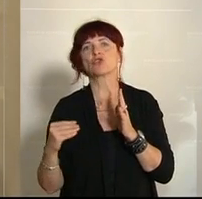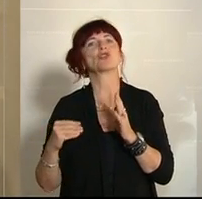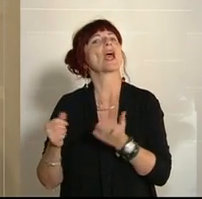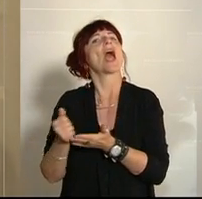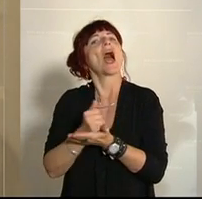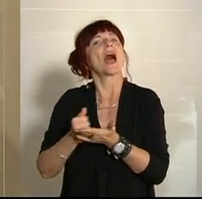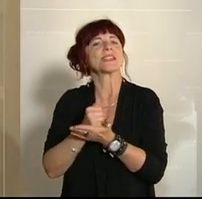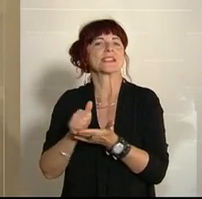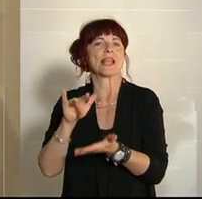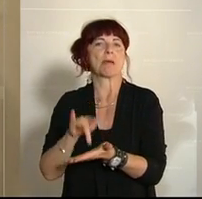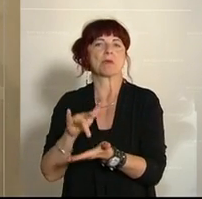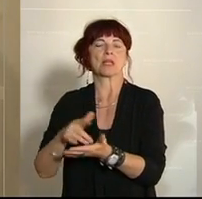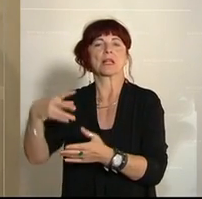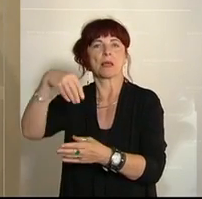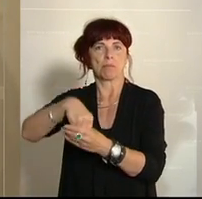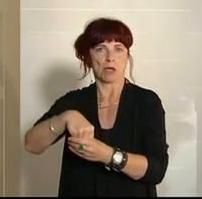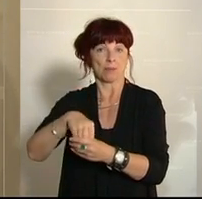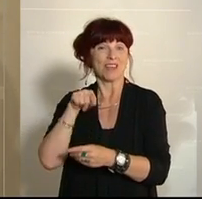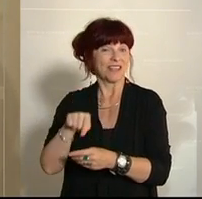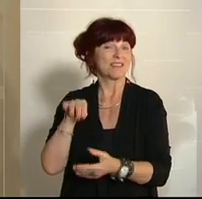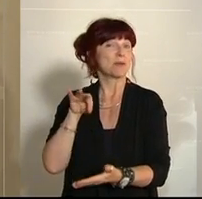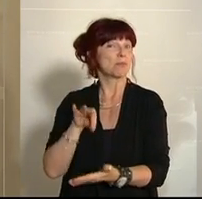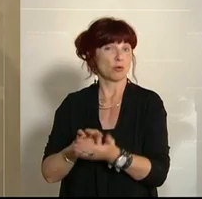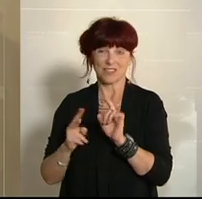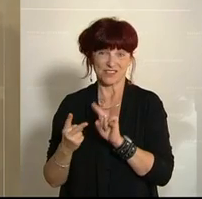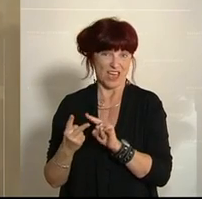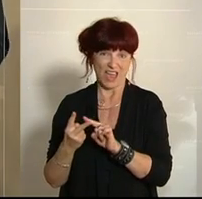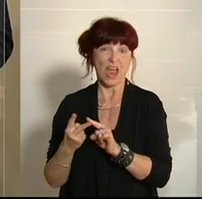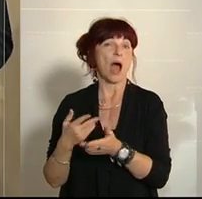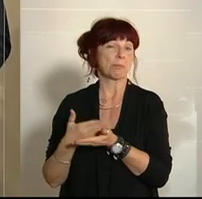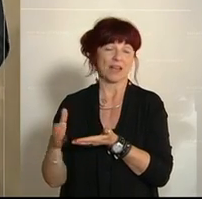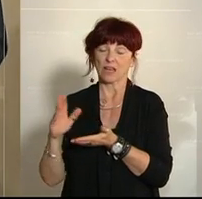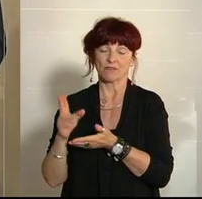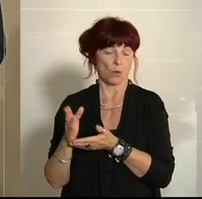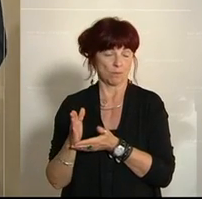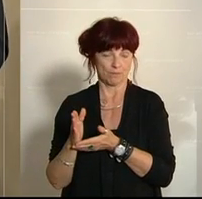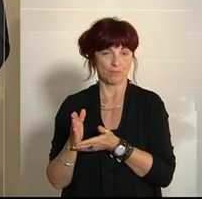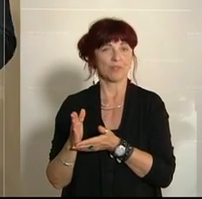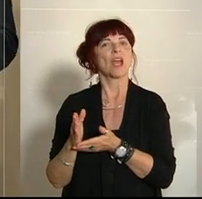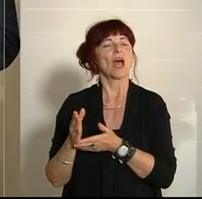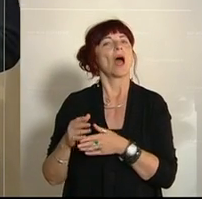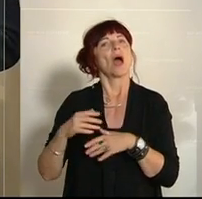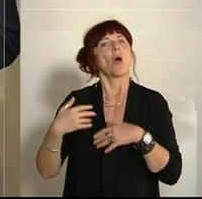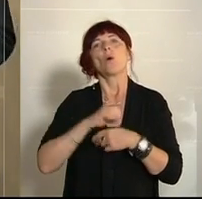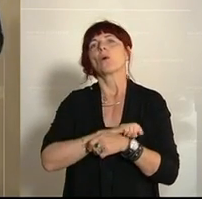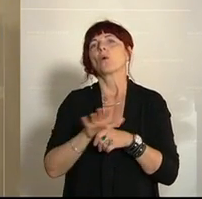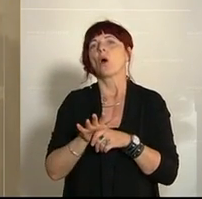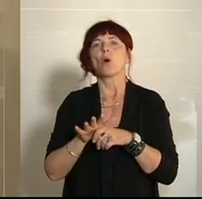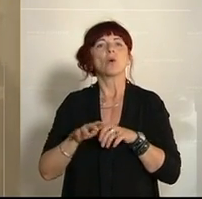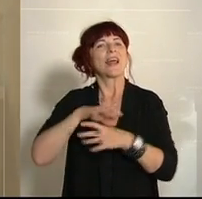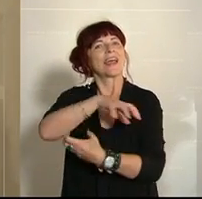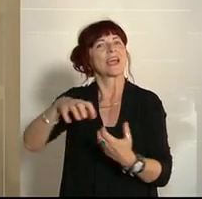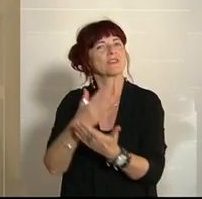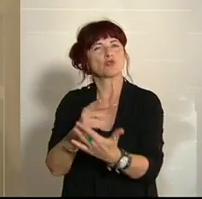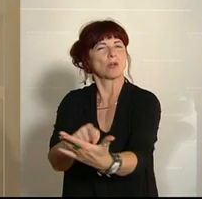lassen Sie mich ganz kurz erläutern, warum wir diesen Punkt ableben. Die Corona-Krise hat uns wunderbar gezeigt, wie abhängig wir in puncto der Arzneimittelherstellung und der